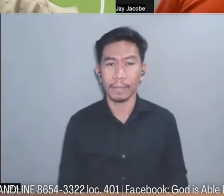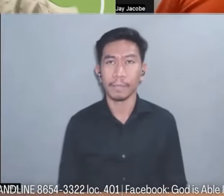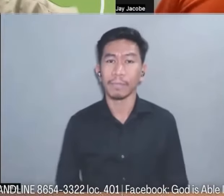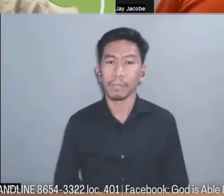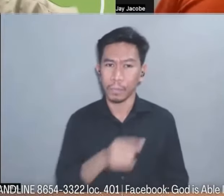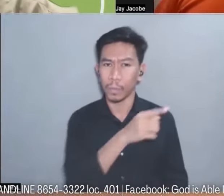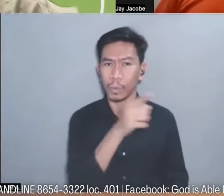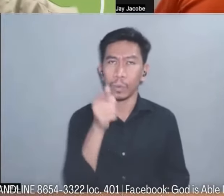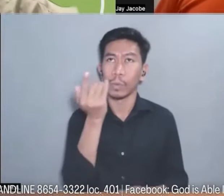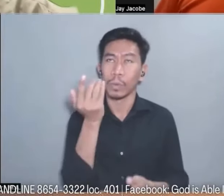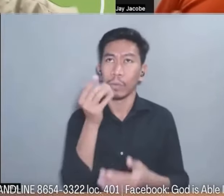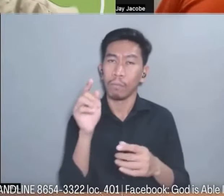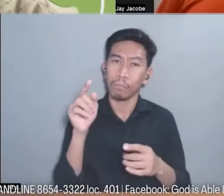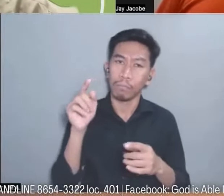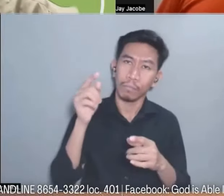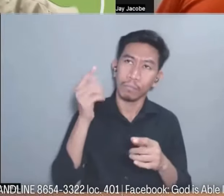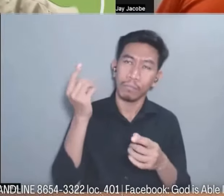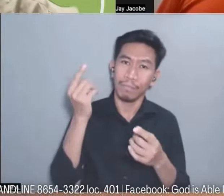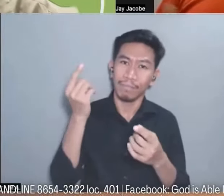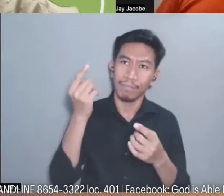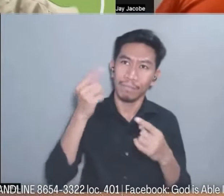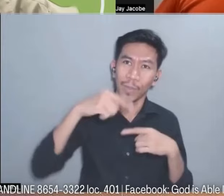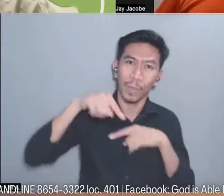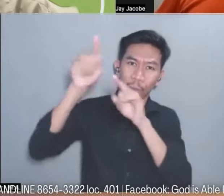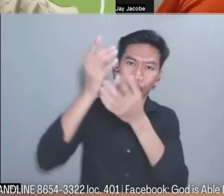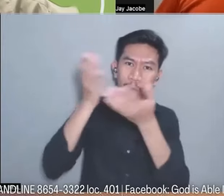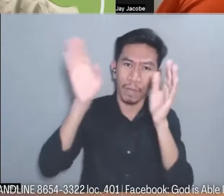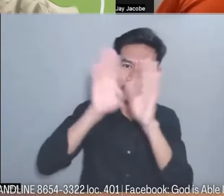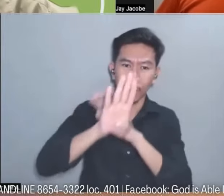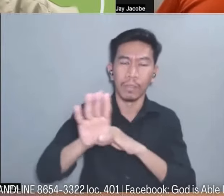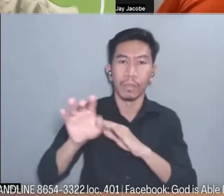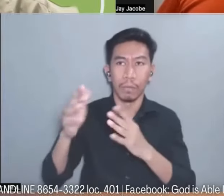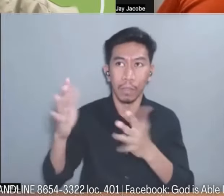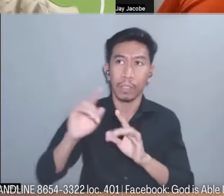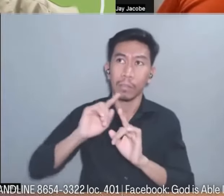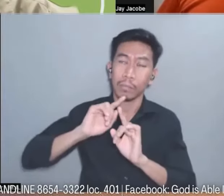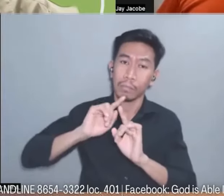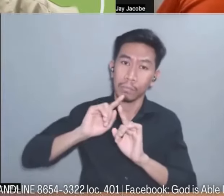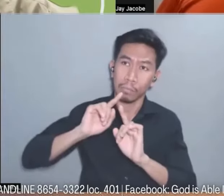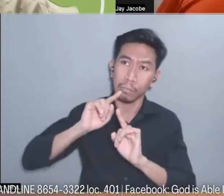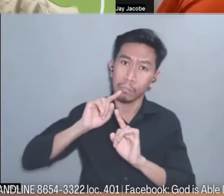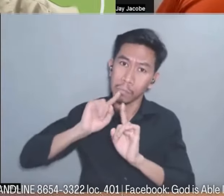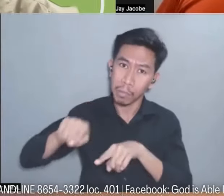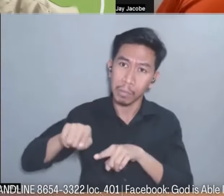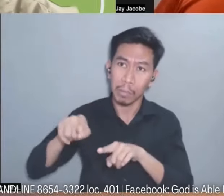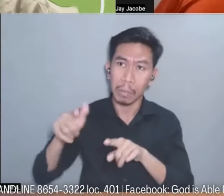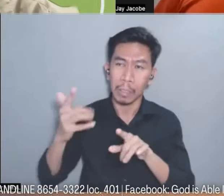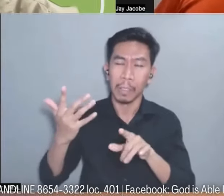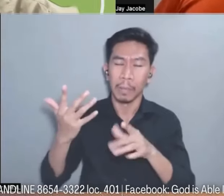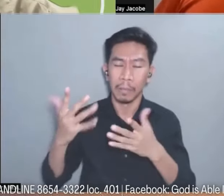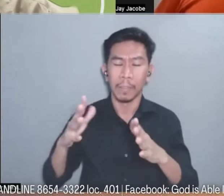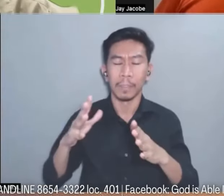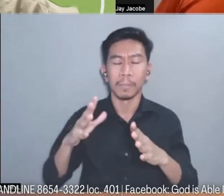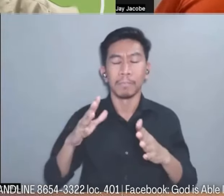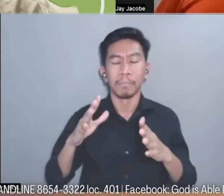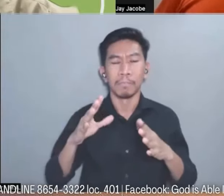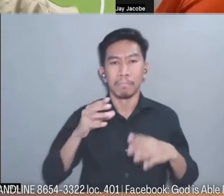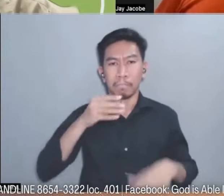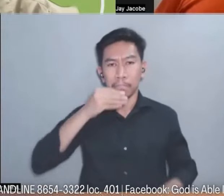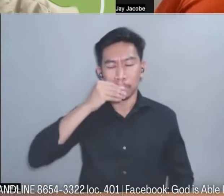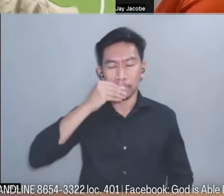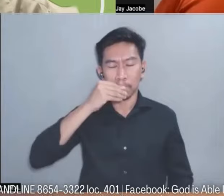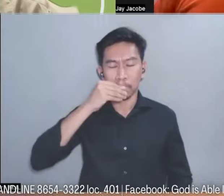kayo pupunta from that time nasabi ko na po yun hindi na po ako nagsalita and I consider myself declared dead and I